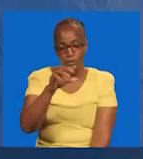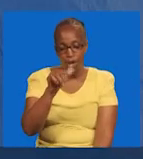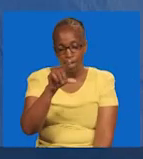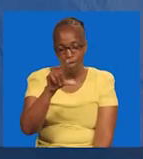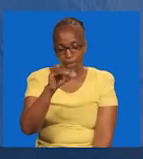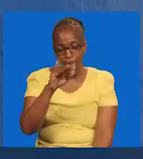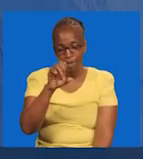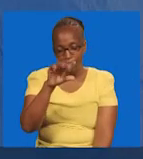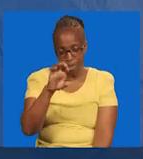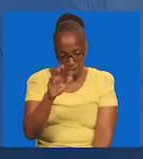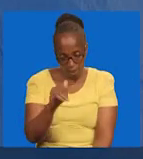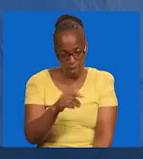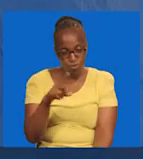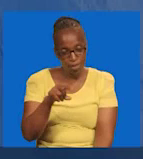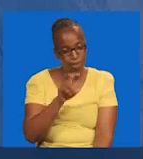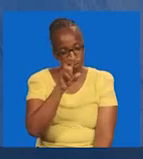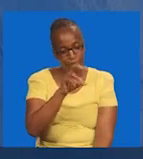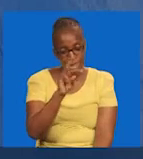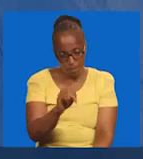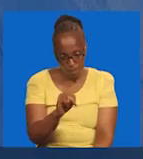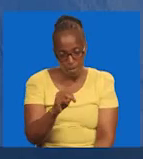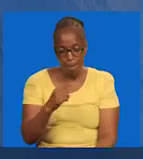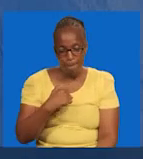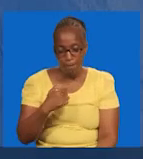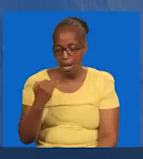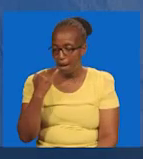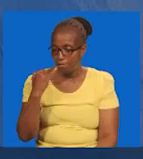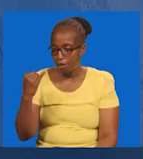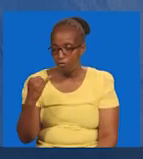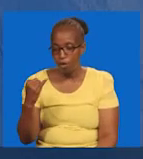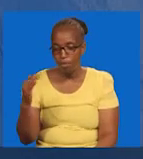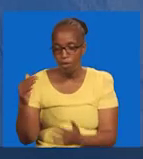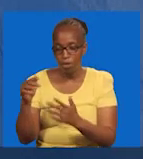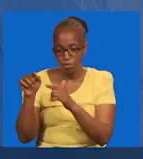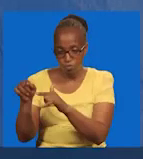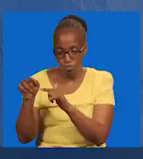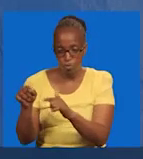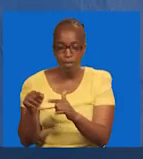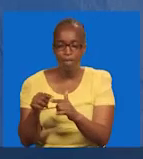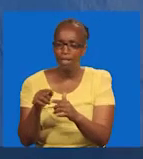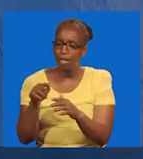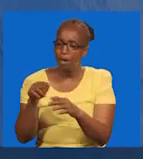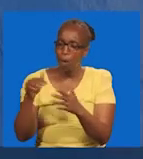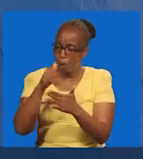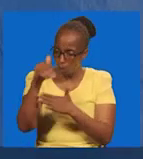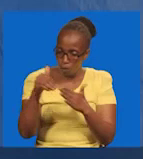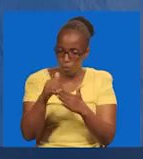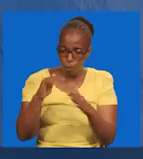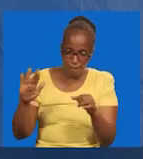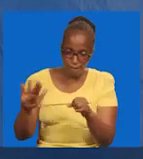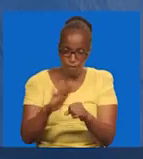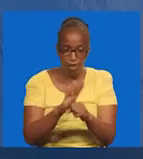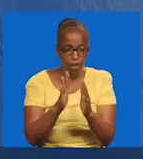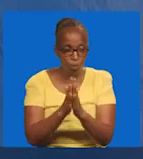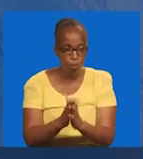hamewatangulia kuenda ngalilaya. Mutamuona huko, sasa nimekwisha wamjia. Wakiwa,